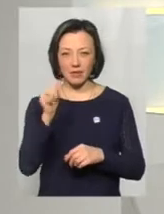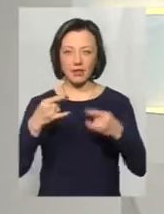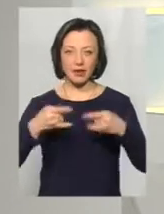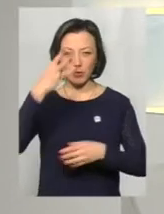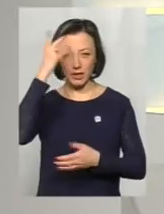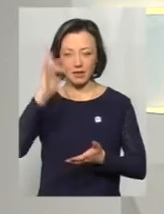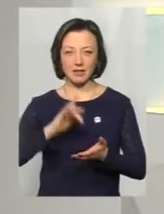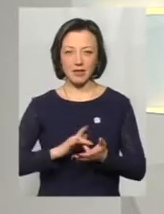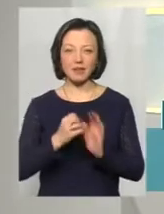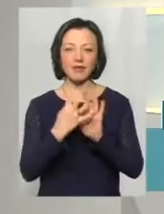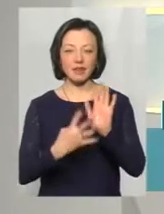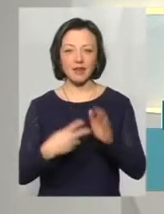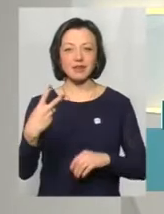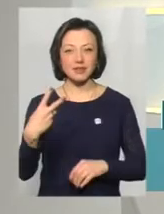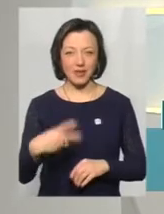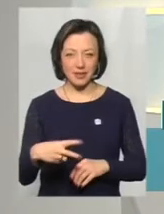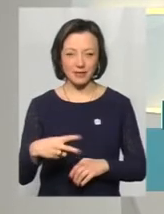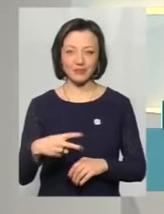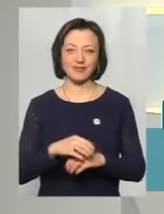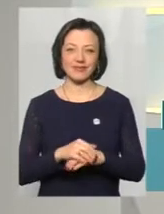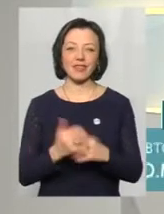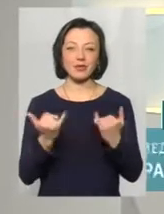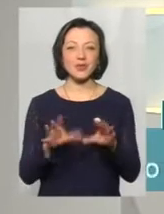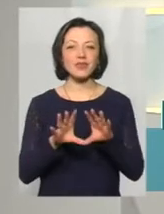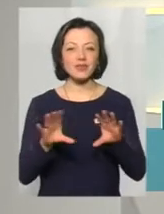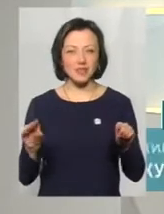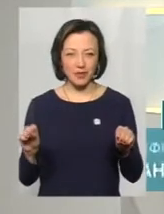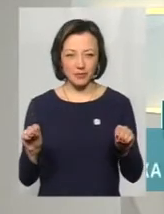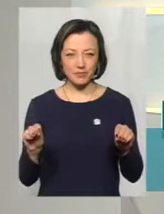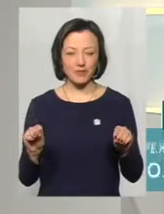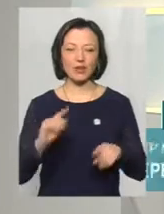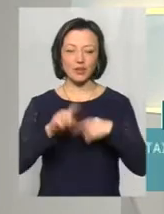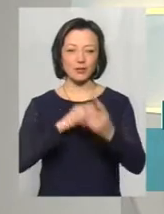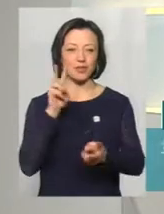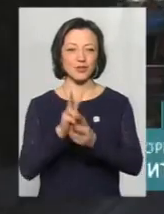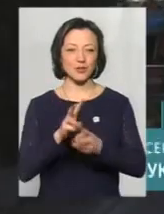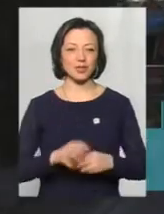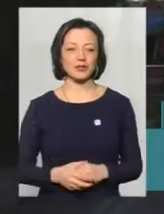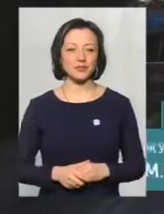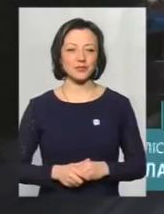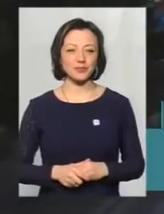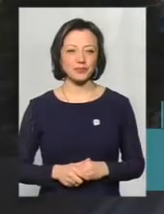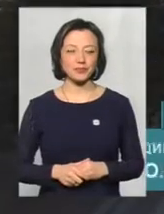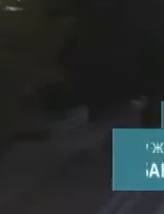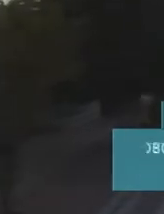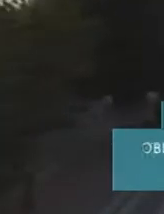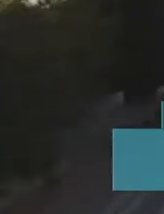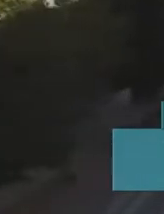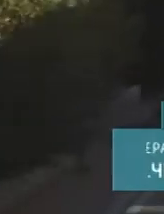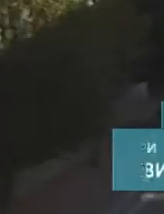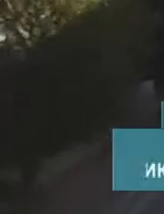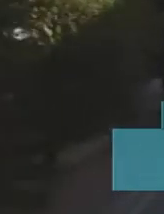телеканалі Поділля, Центр о 19.20. На сьогодні все. До наступних зустрічей. Дякую.